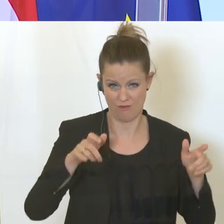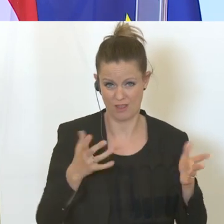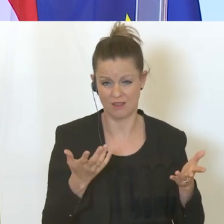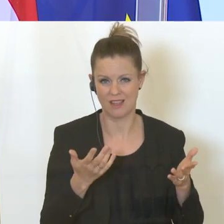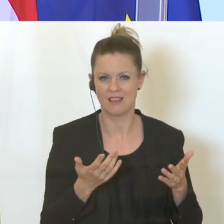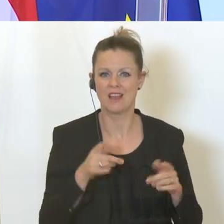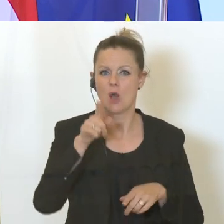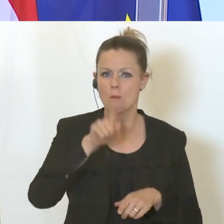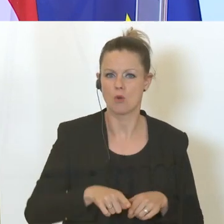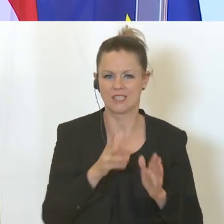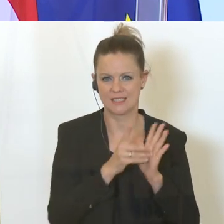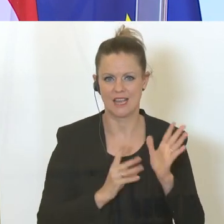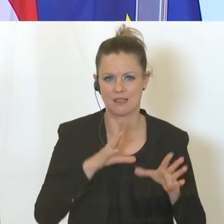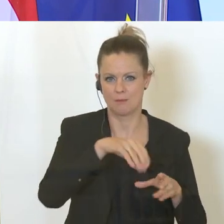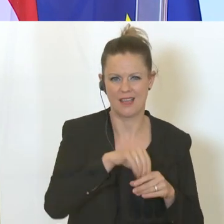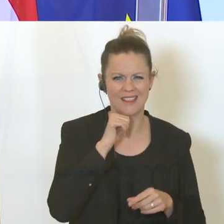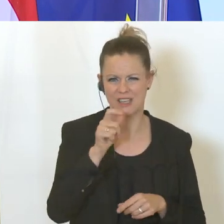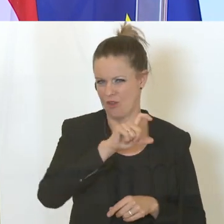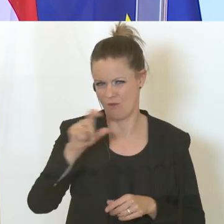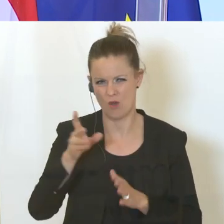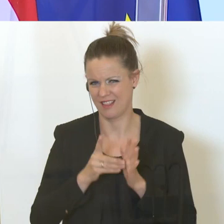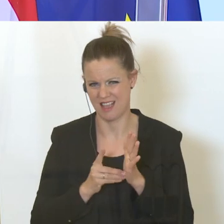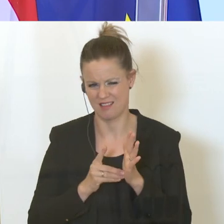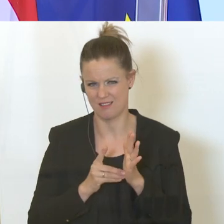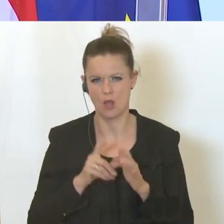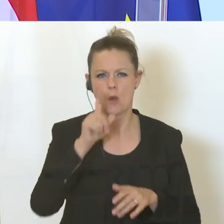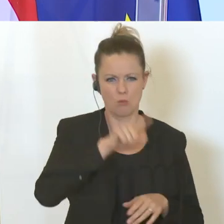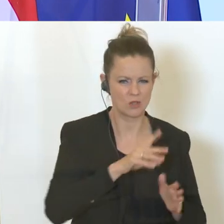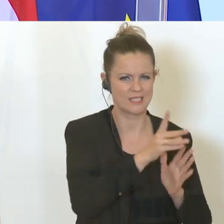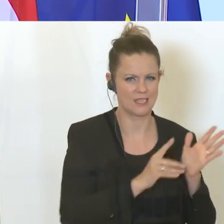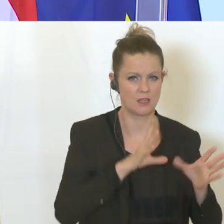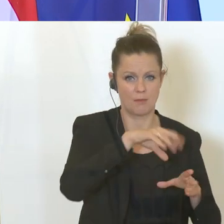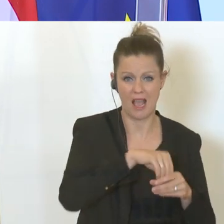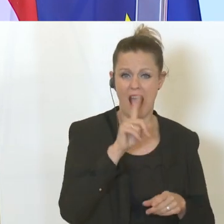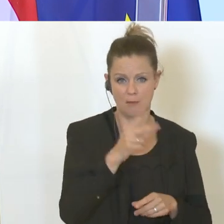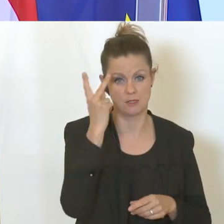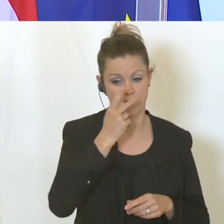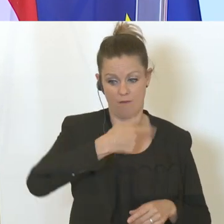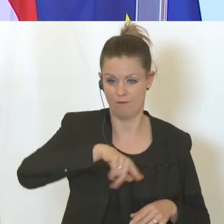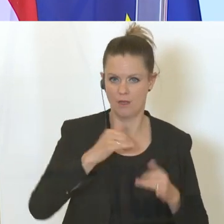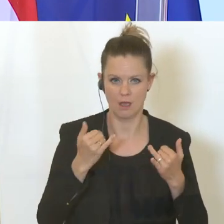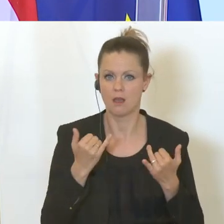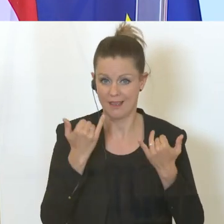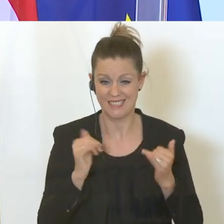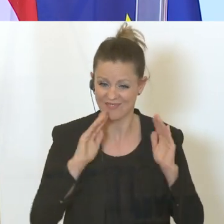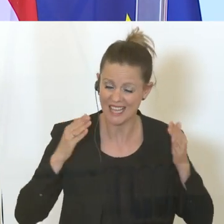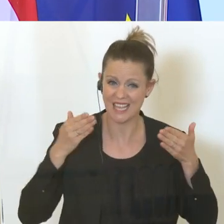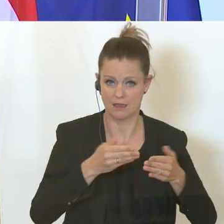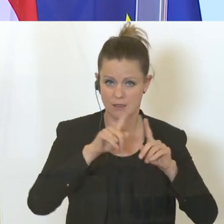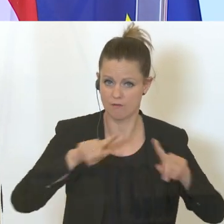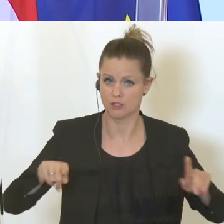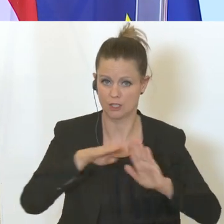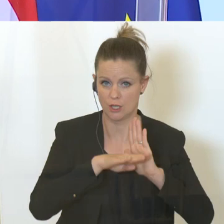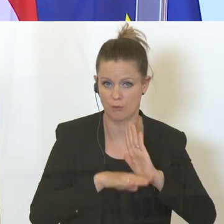Monatsdaten mit drinnen und nicht in den wöchentlichen Arbeitsmarktdaten. Aber selbstverständlich arbeiten auch wir hier intensiv an den verschiedenen